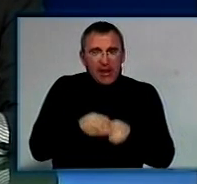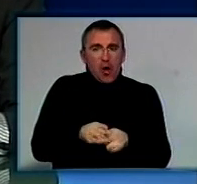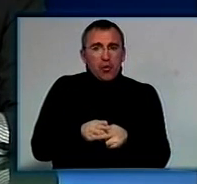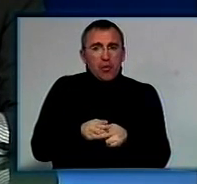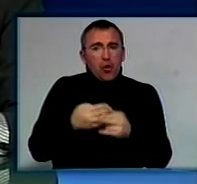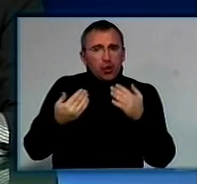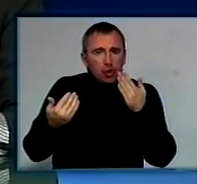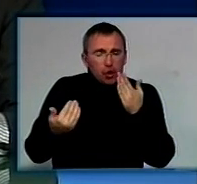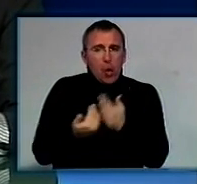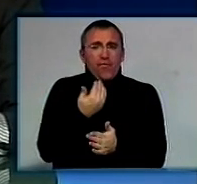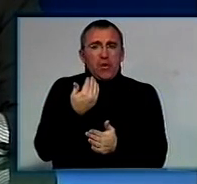і нові